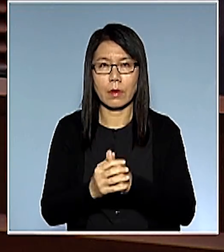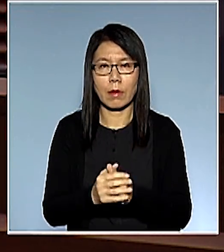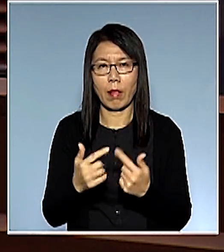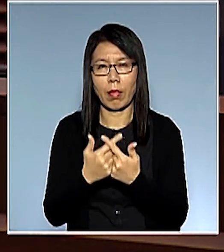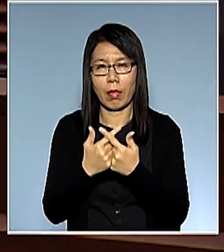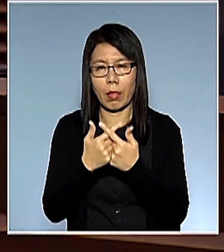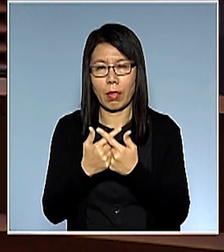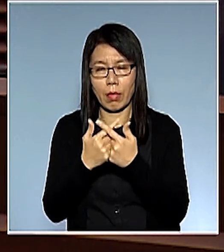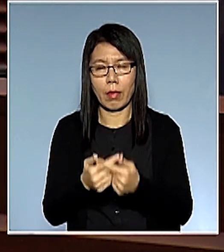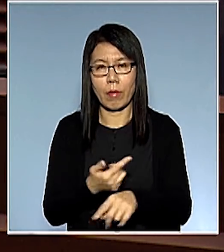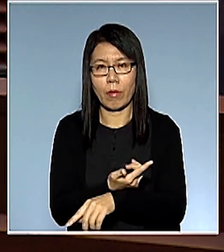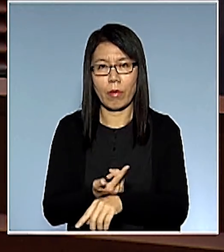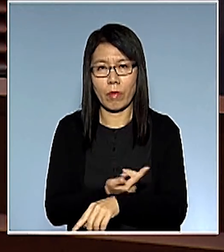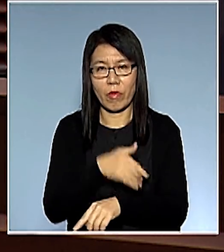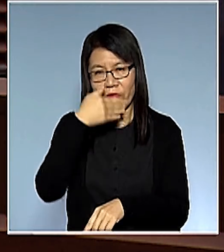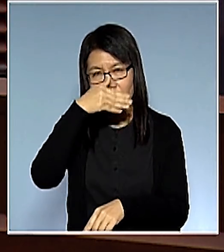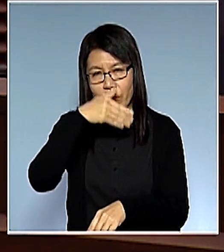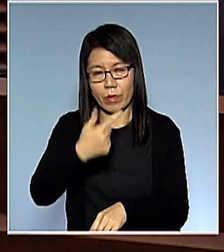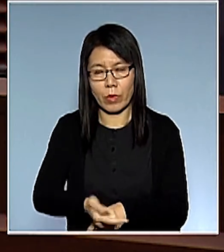久講那麼多廢話